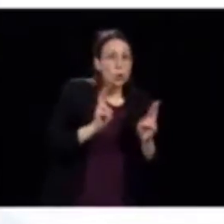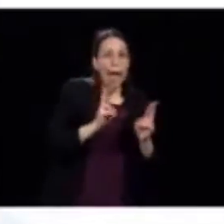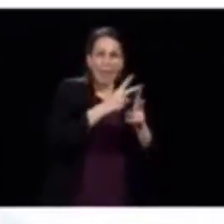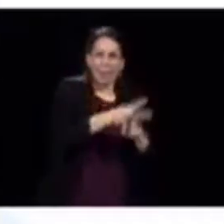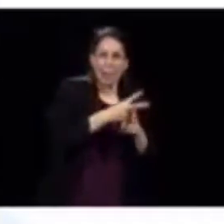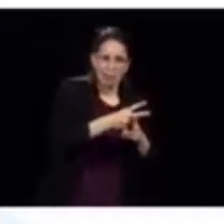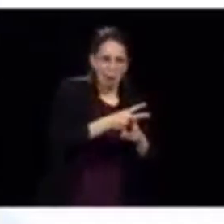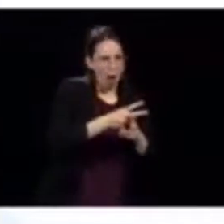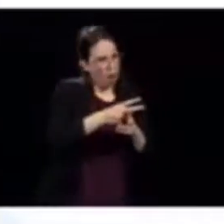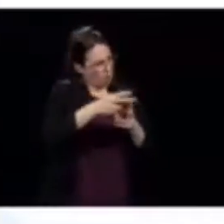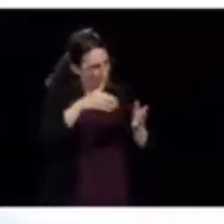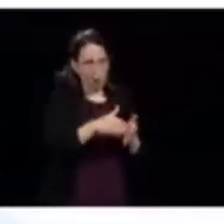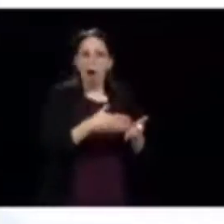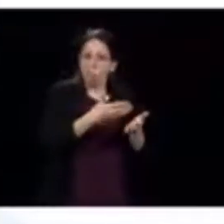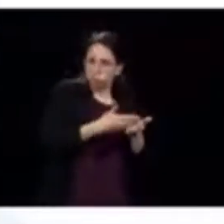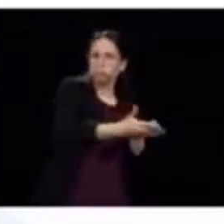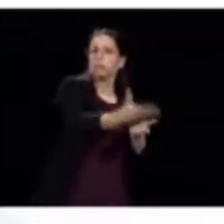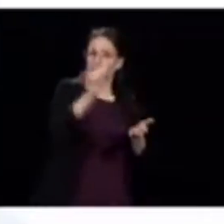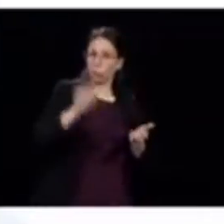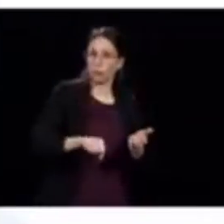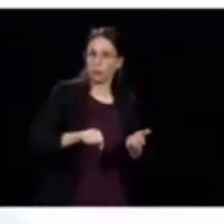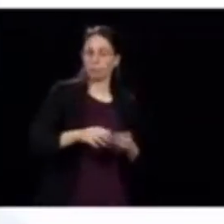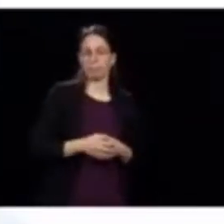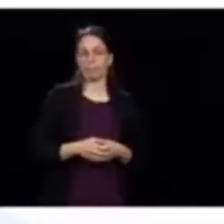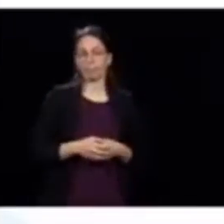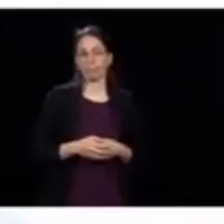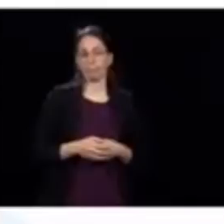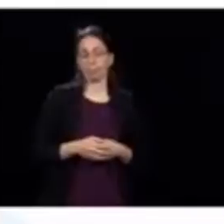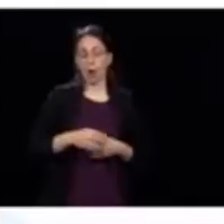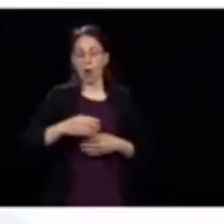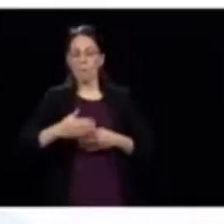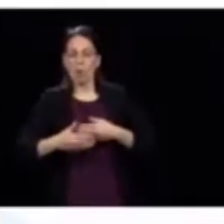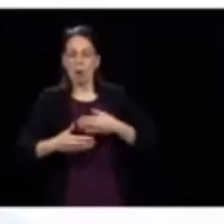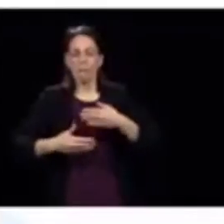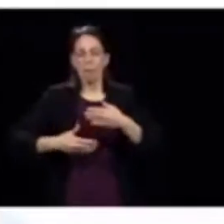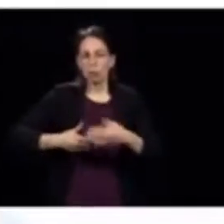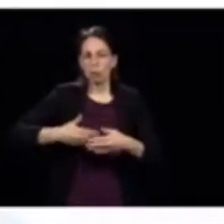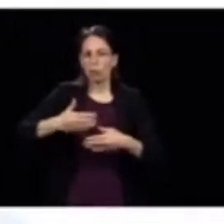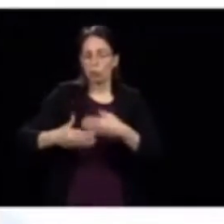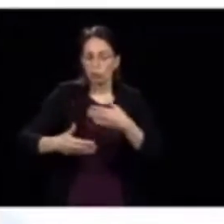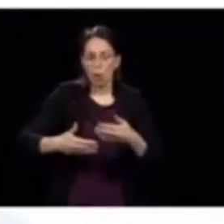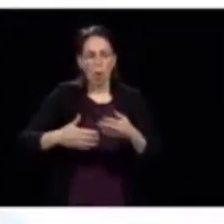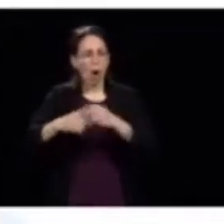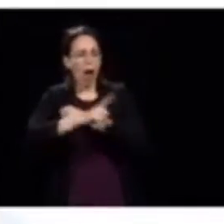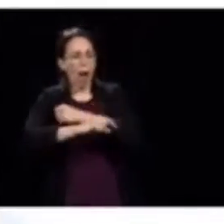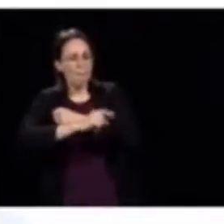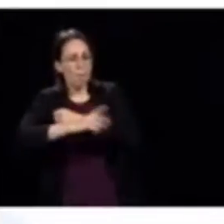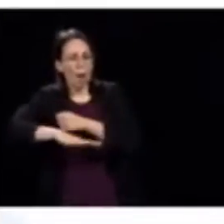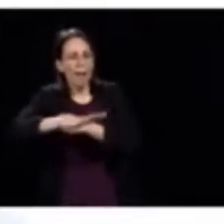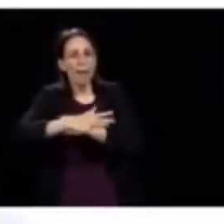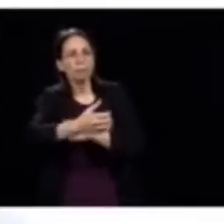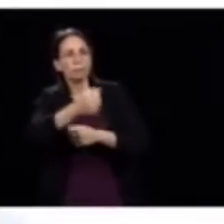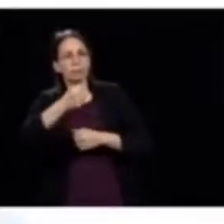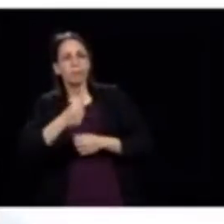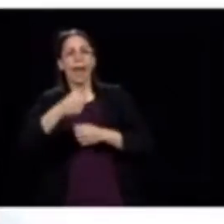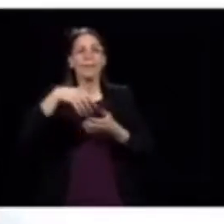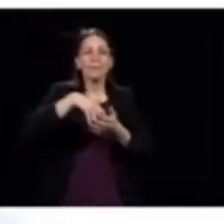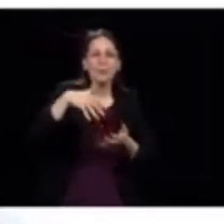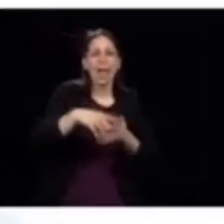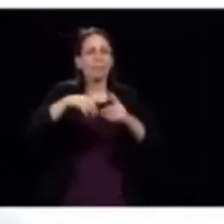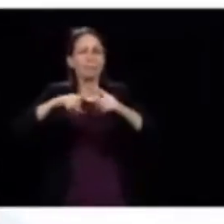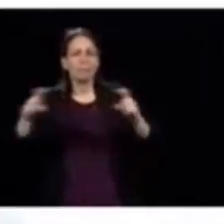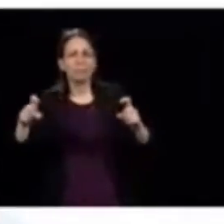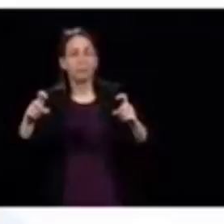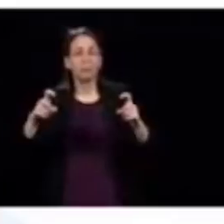vont être faites. graduellement, au fur et à mesure qu'on va avoir du personnel qui va s'ajouter, des étudiants et